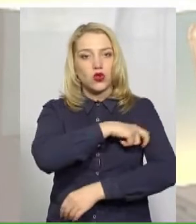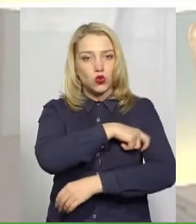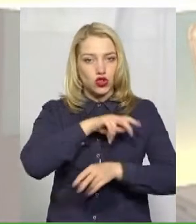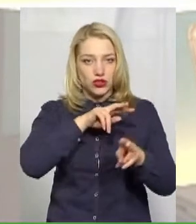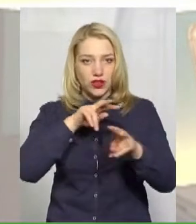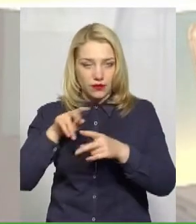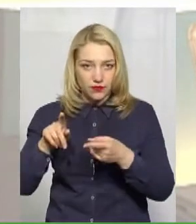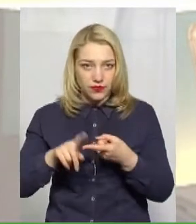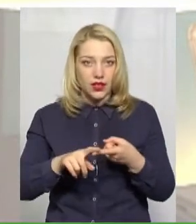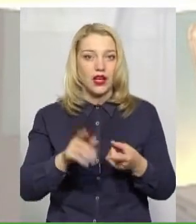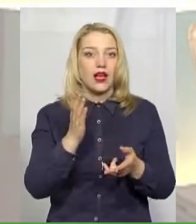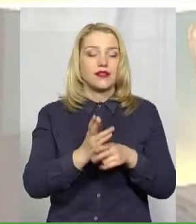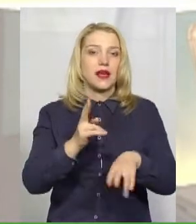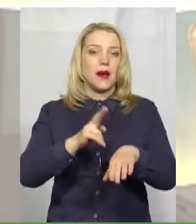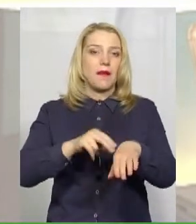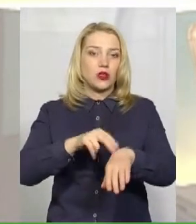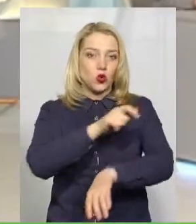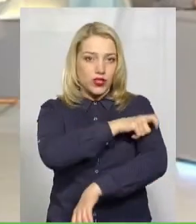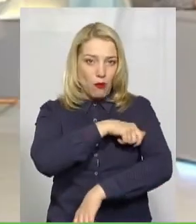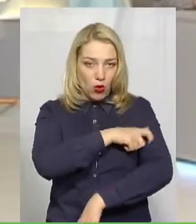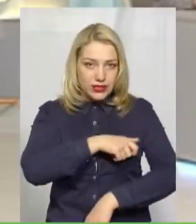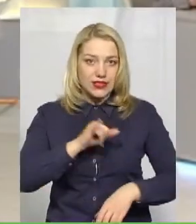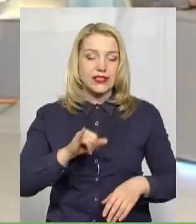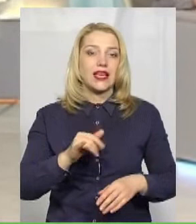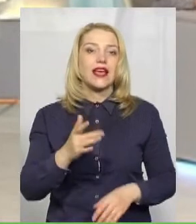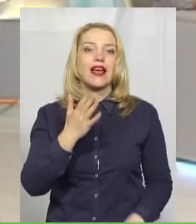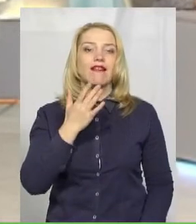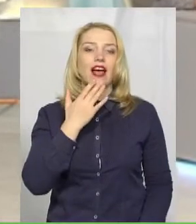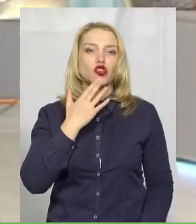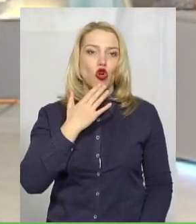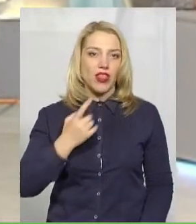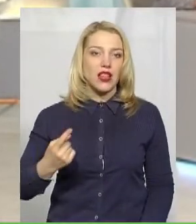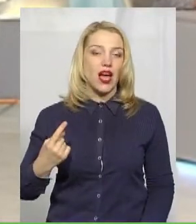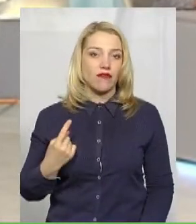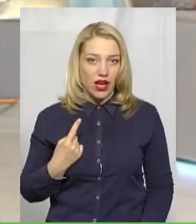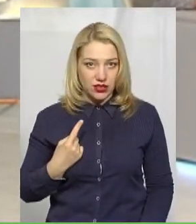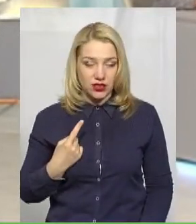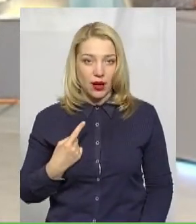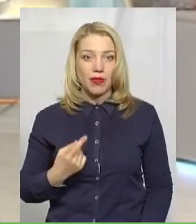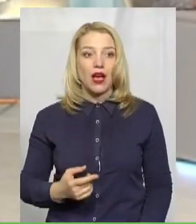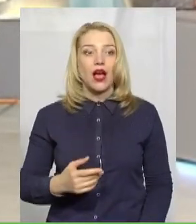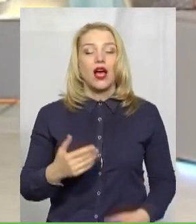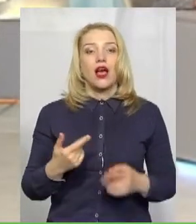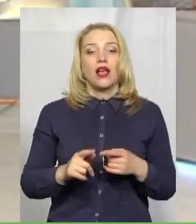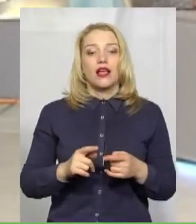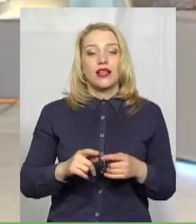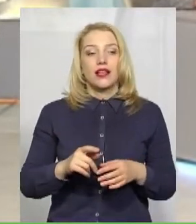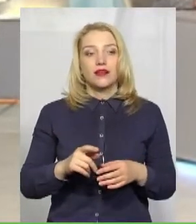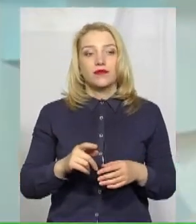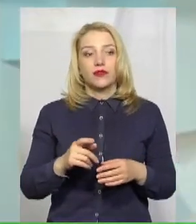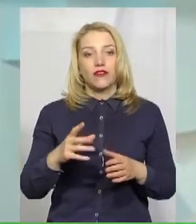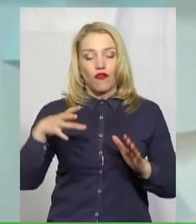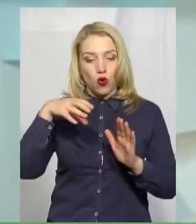патрульні поліцейські і Нацгвардія. До повноважень Нацгвардії, муніципальної дружини і патрульних